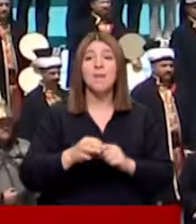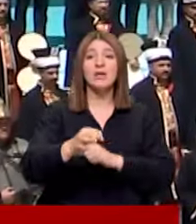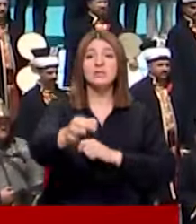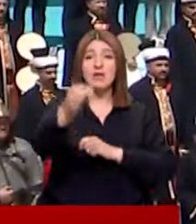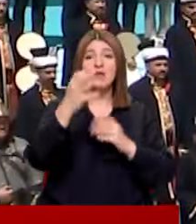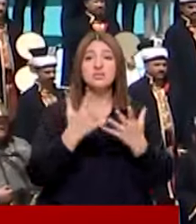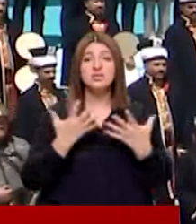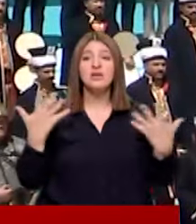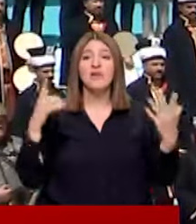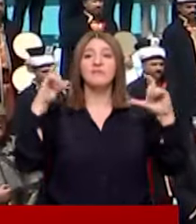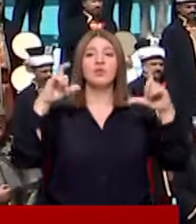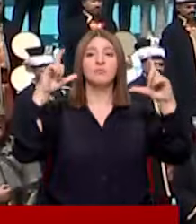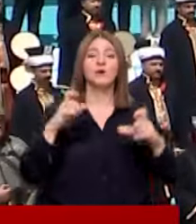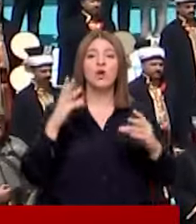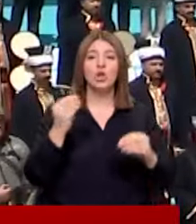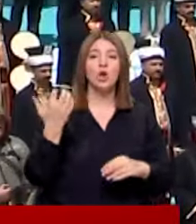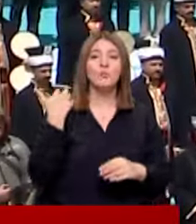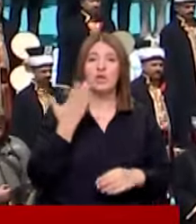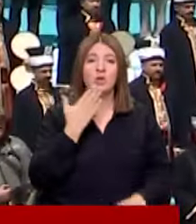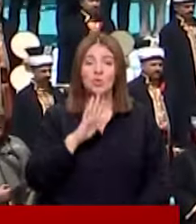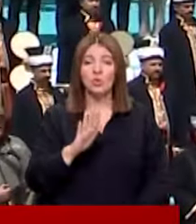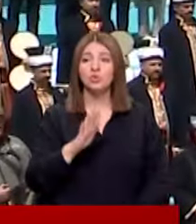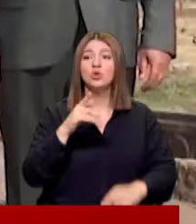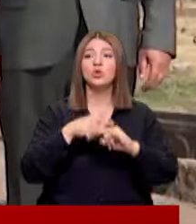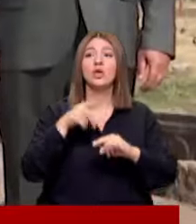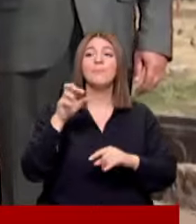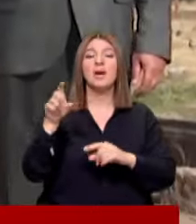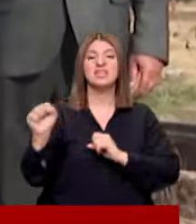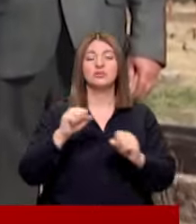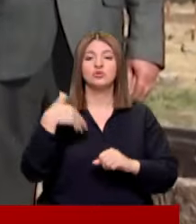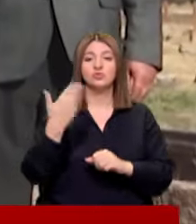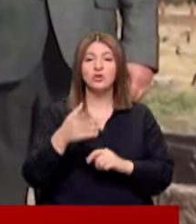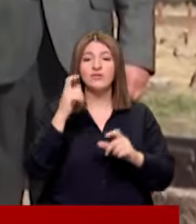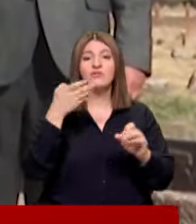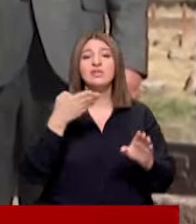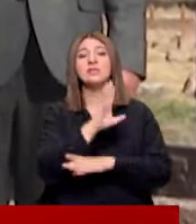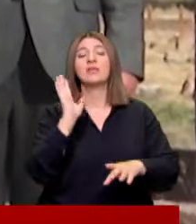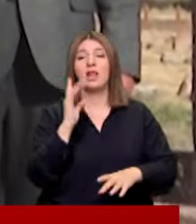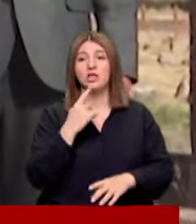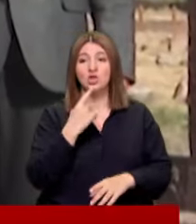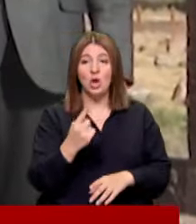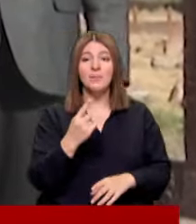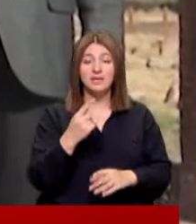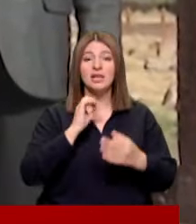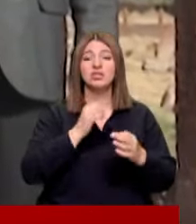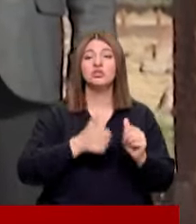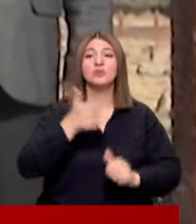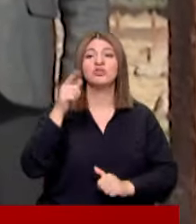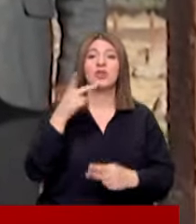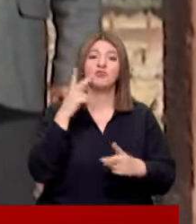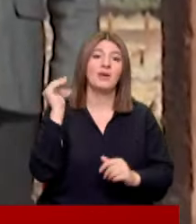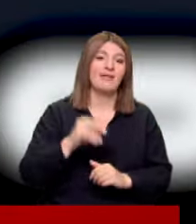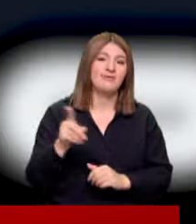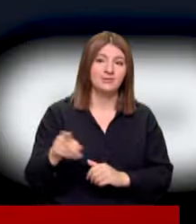uzunluktaki o fotoğraf çekilirken komutanlar yoktu Hüdapar tepkileri sonrası fotoğrafa girmediler yorumlarına İletişim Başkanlığından